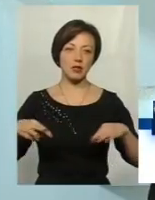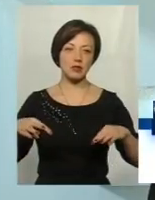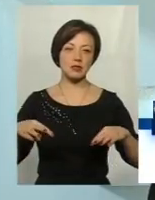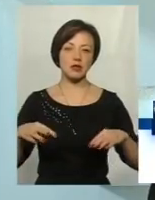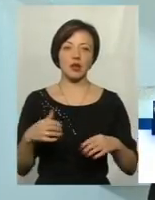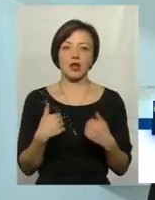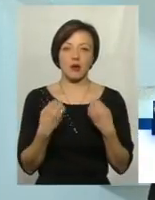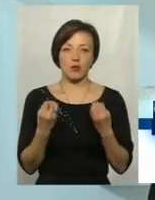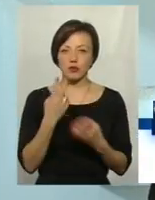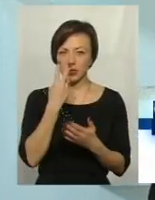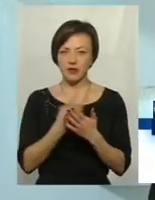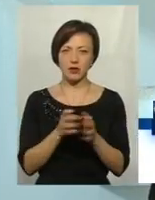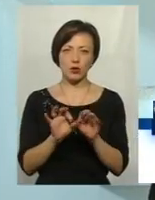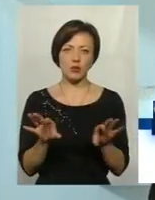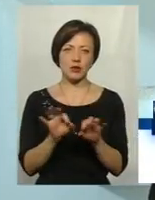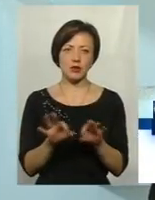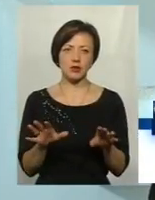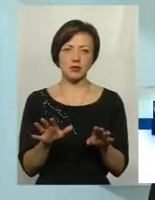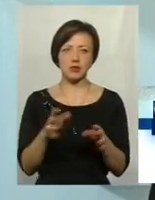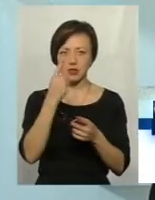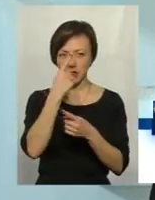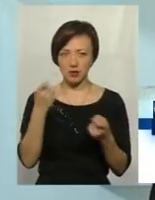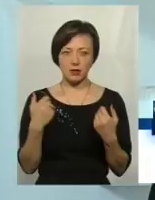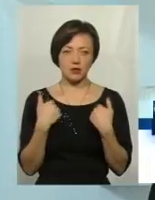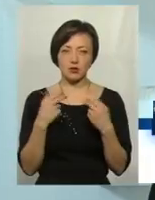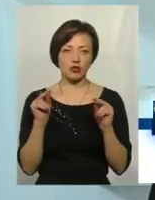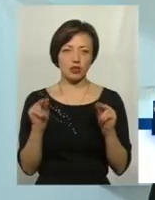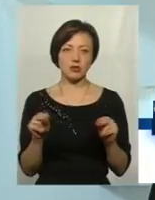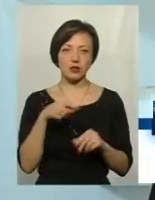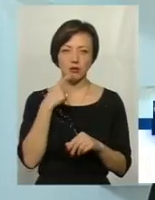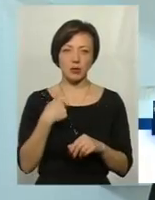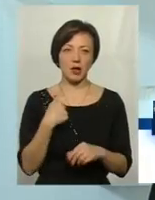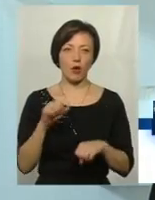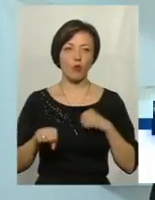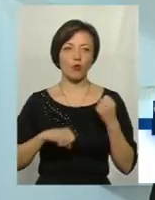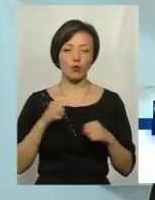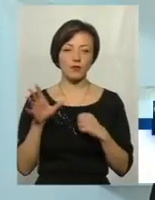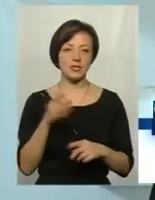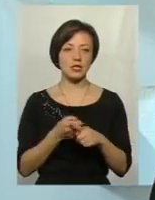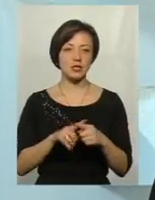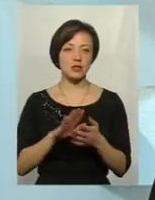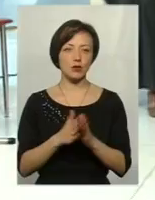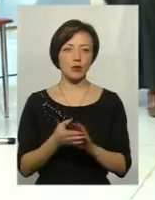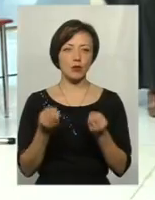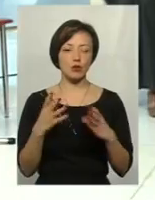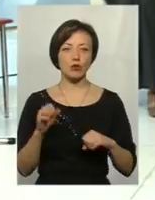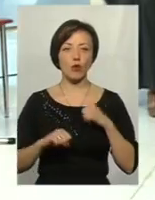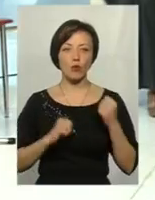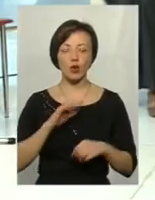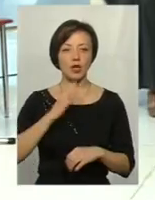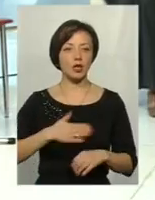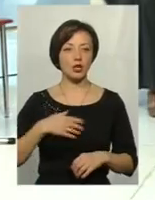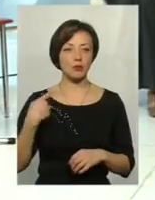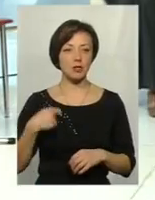Я просто дивлюся ці всі коментарі, заяви, і, ну, чесно кажучи, мене обурює. Вся ця ситуація просто обурює. Наш